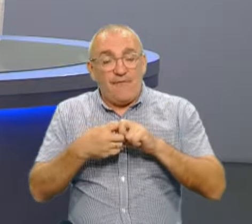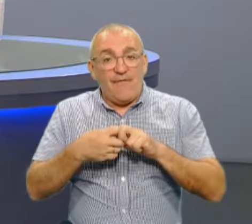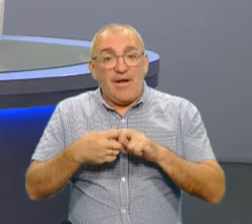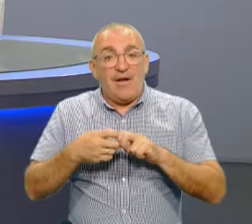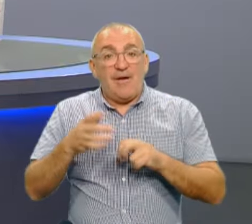прямому зв'язку.